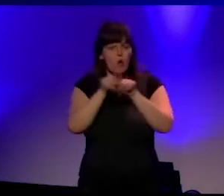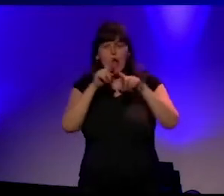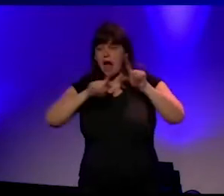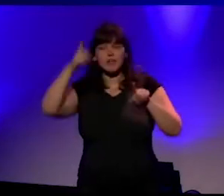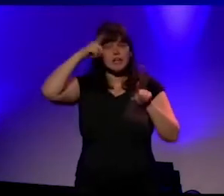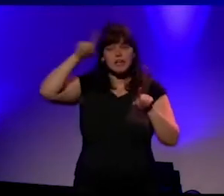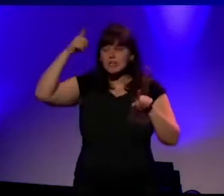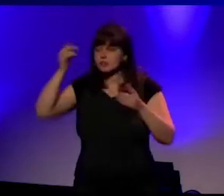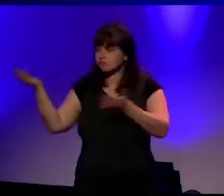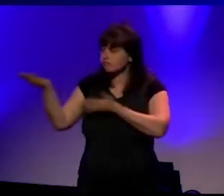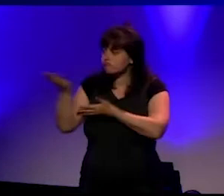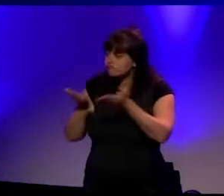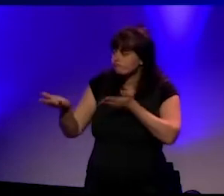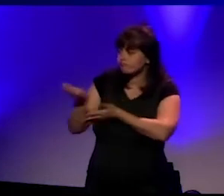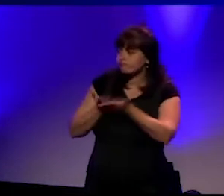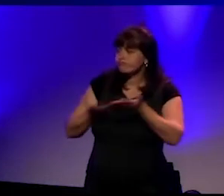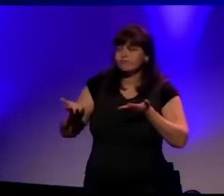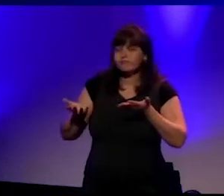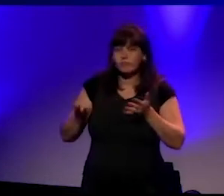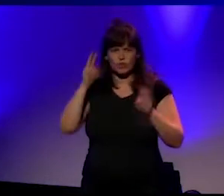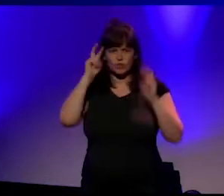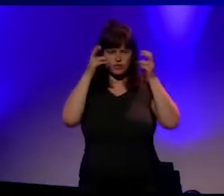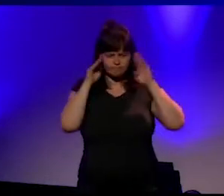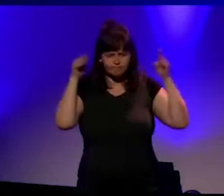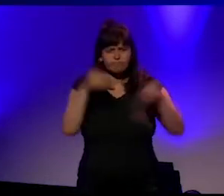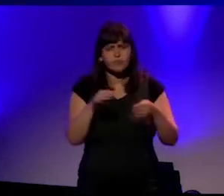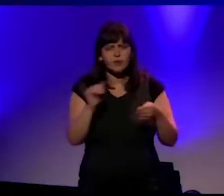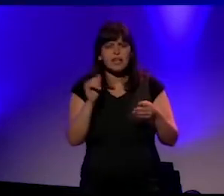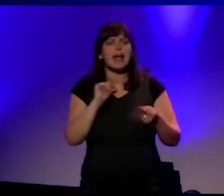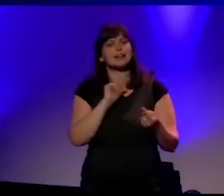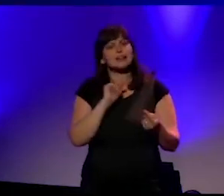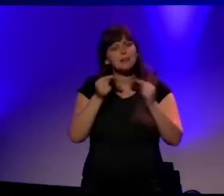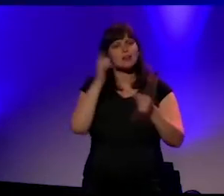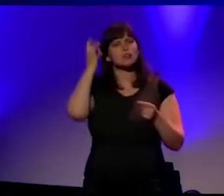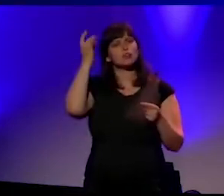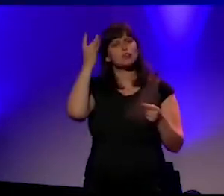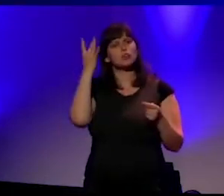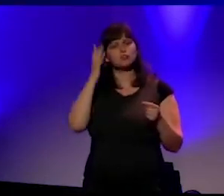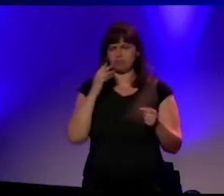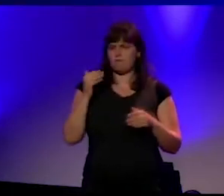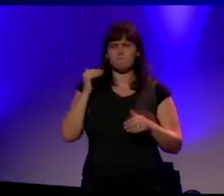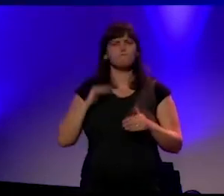universiteit die gaat voor een debatcultuur, in maturiteit en met engagement.